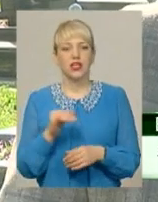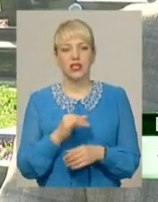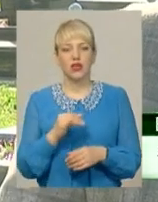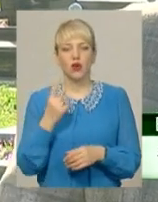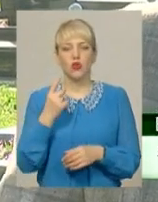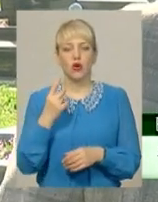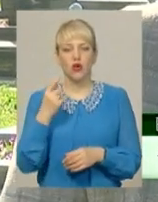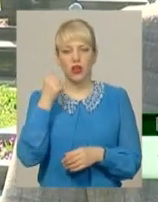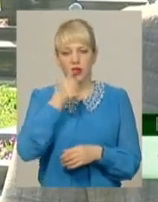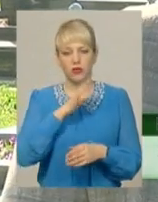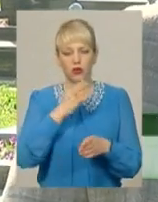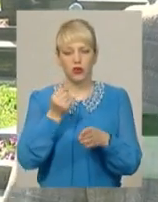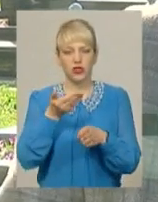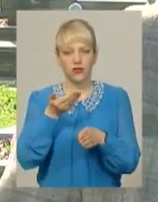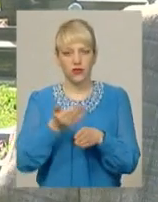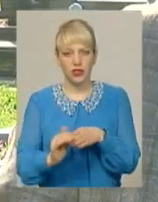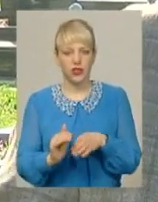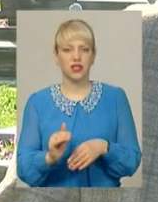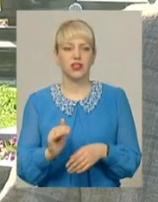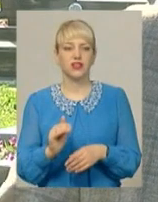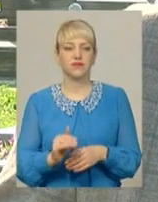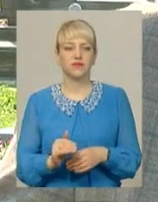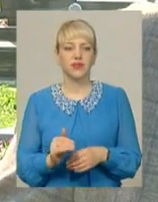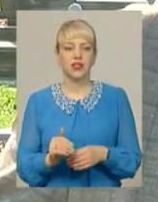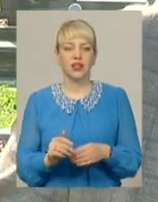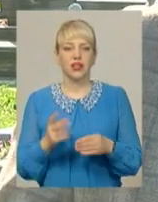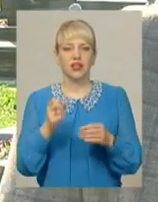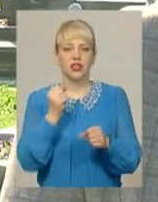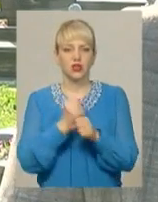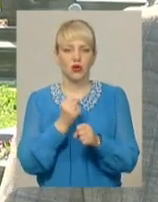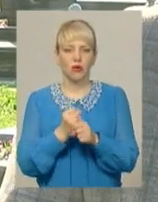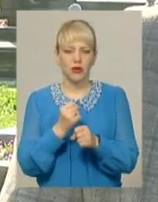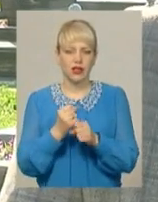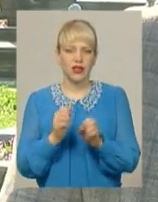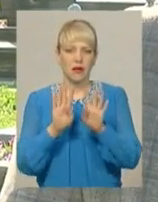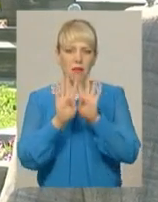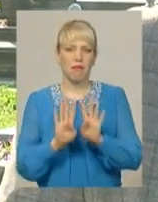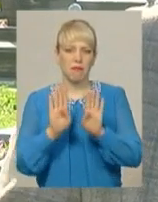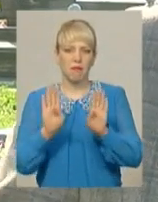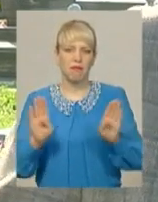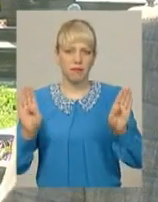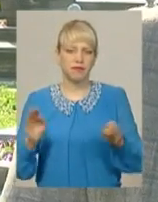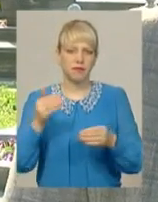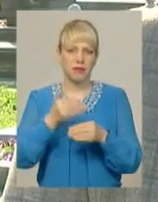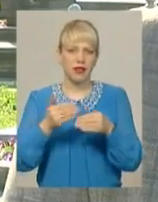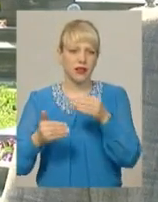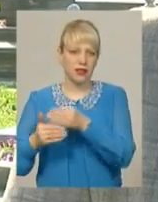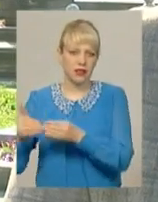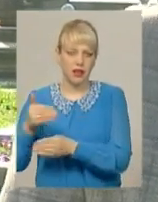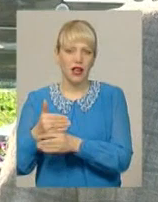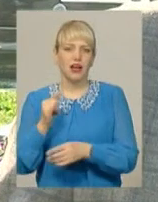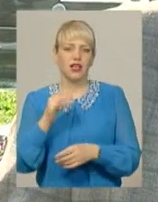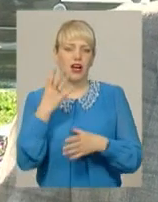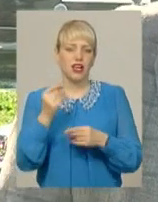Одного року виділили певну суму коштів, плитами загородили, сміттєзвалища. І потім, на слідуючий рік, ще один